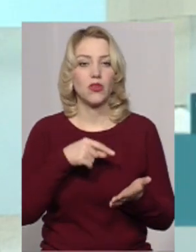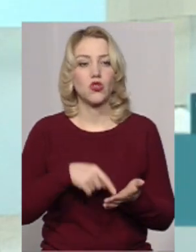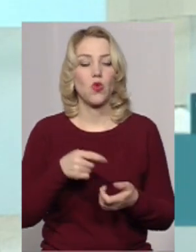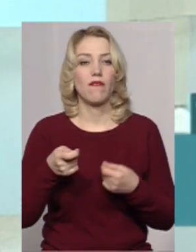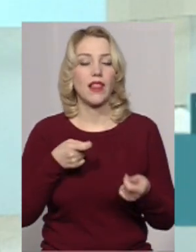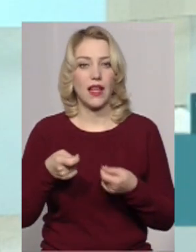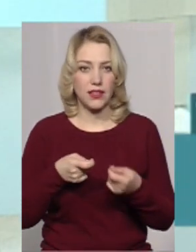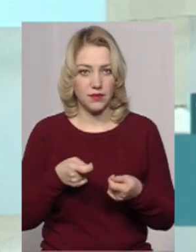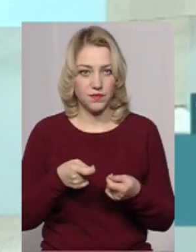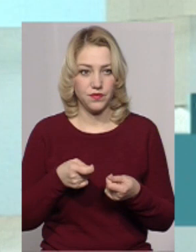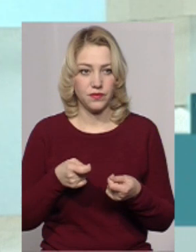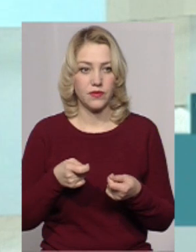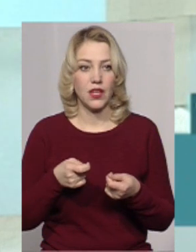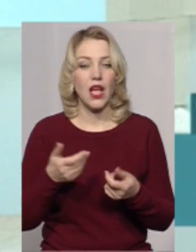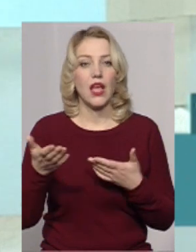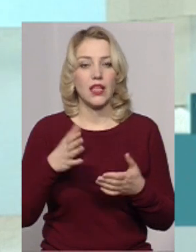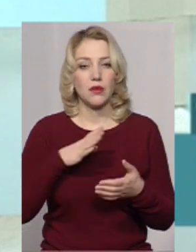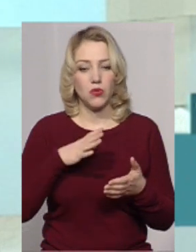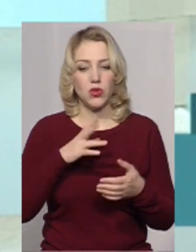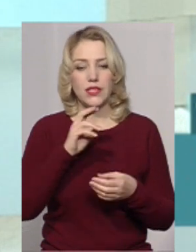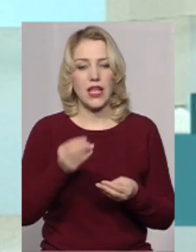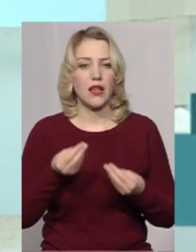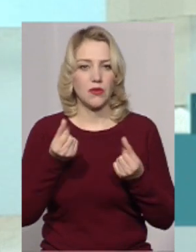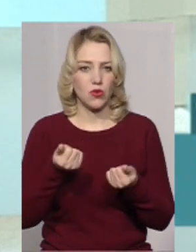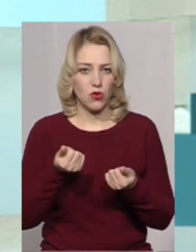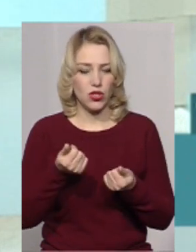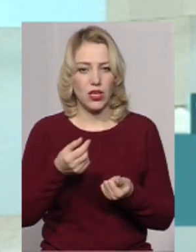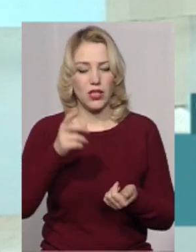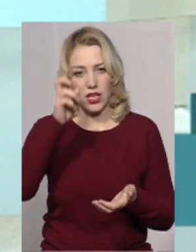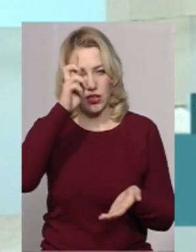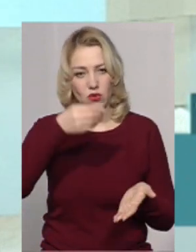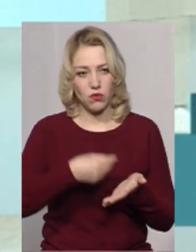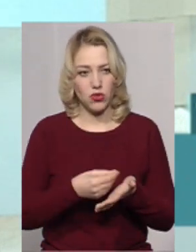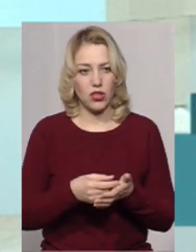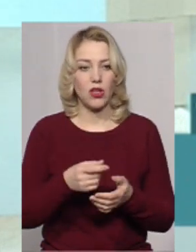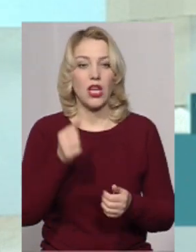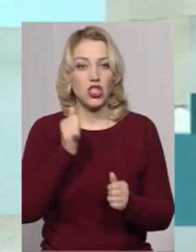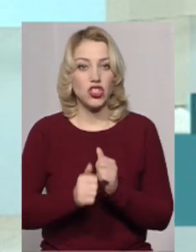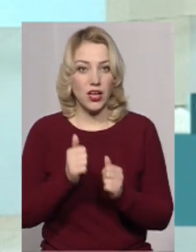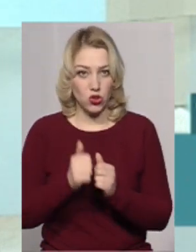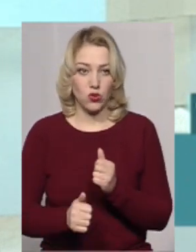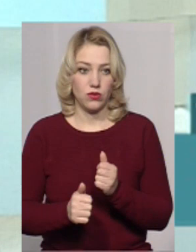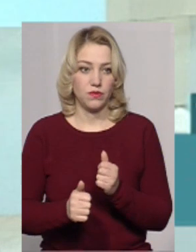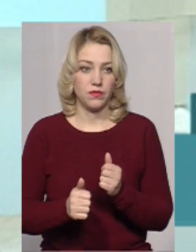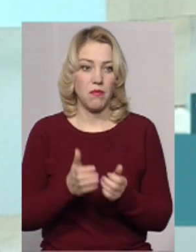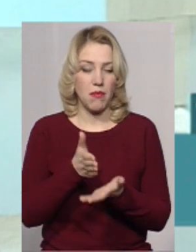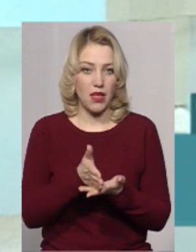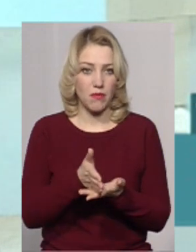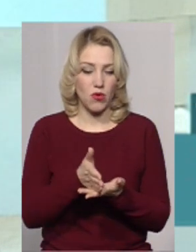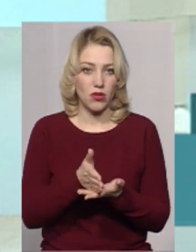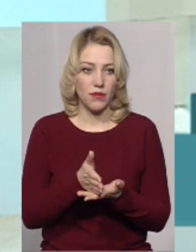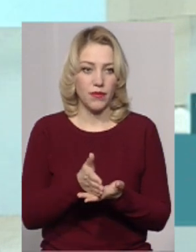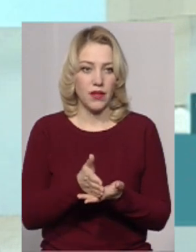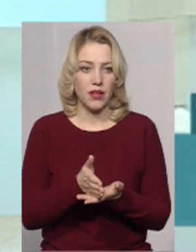влади, які були за рахунок державного бюджету, то досить часто маємо